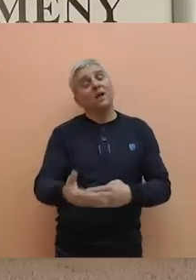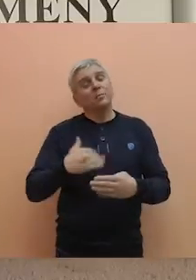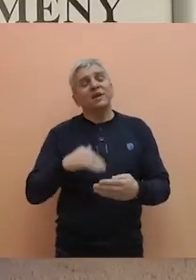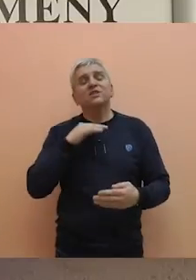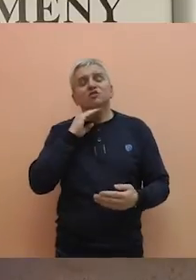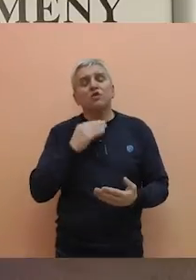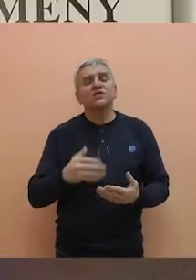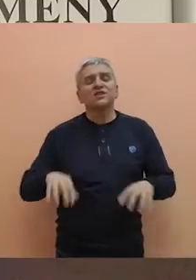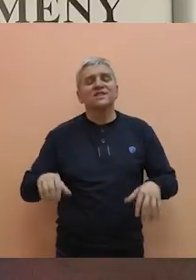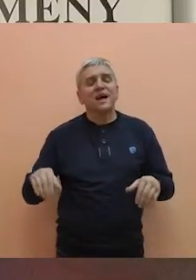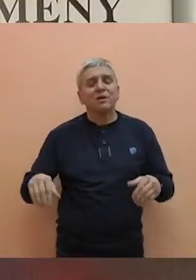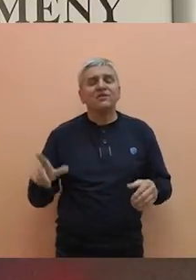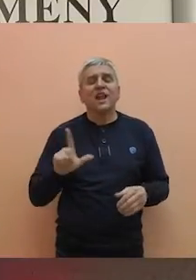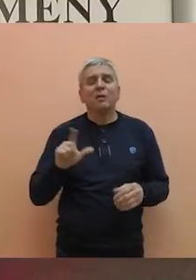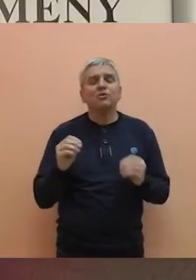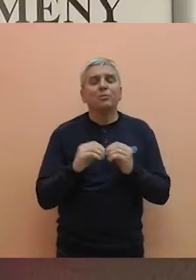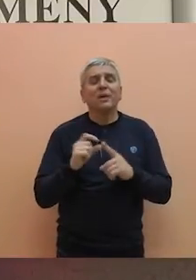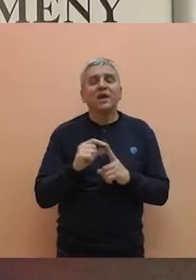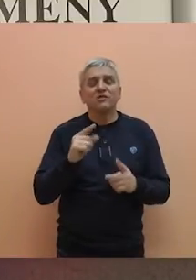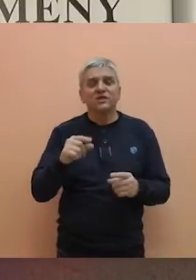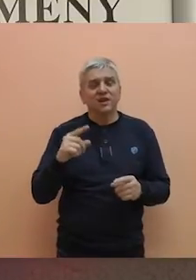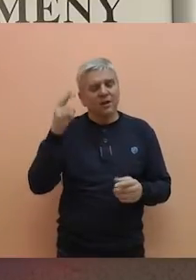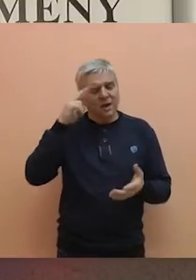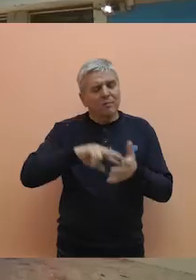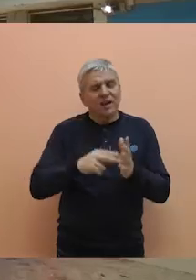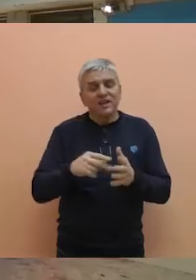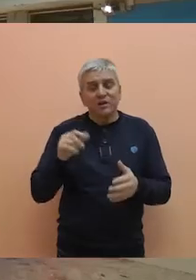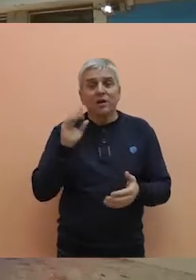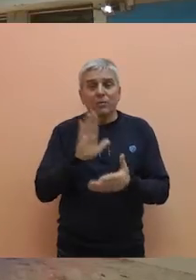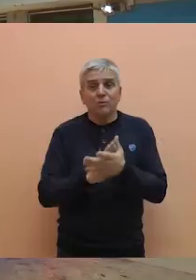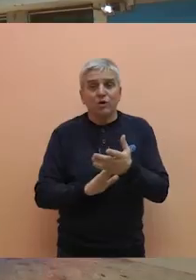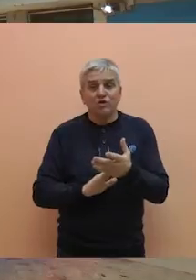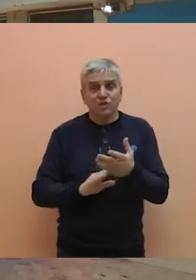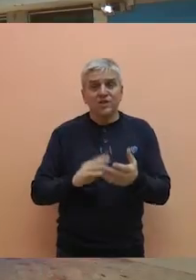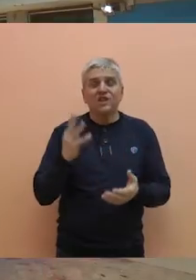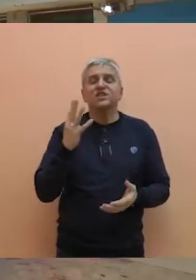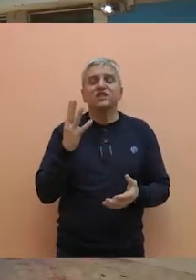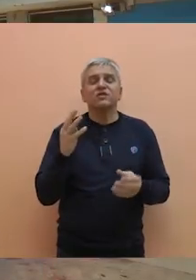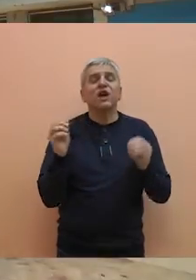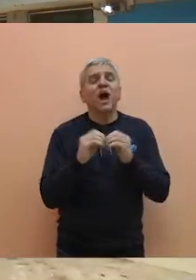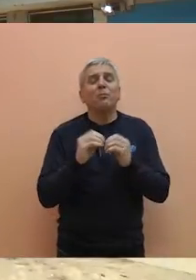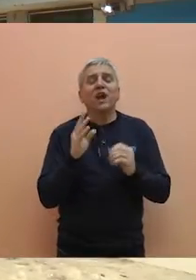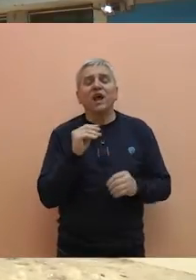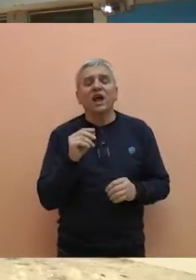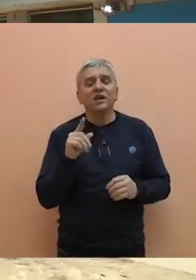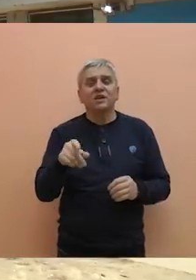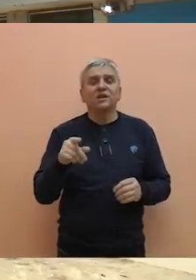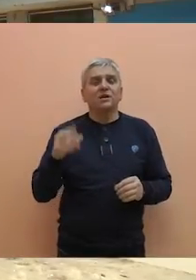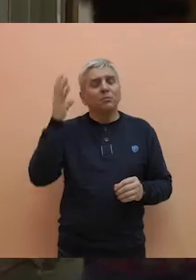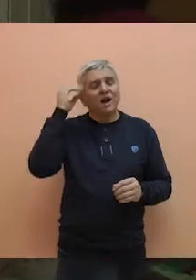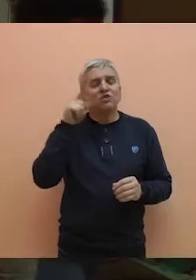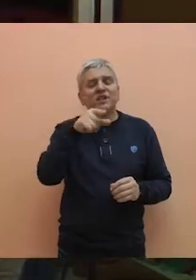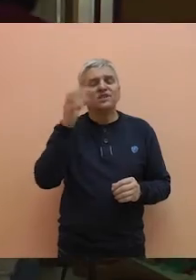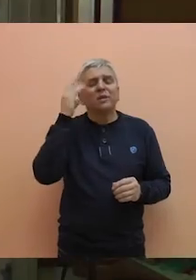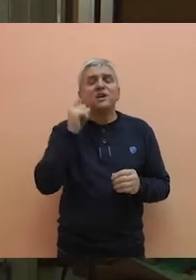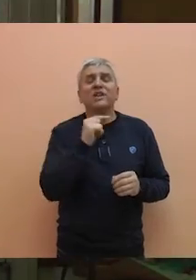Prečkolska ustanova Labud Pejović planira da sa početkom novog upisa dece, koji počinje 4. aprila, u Bačkom gradištu i